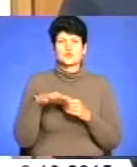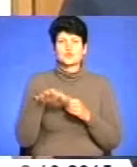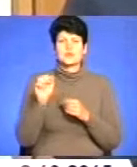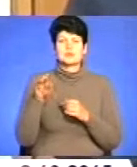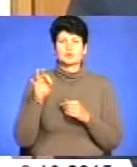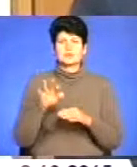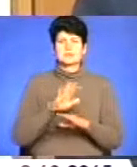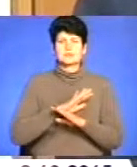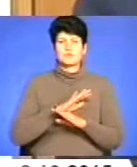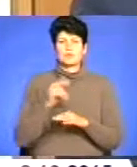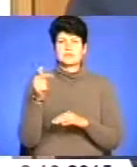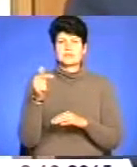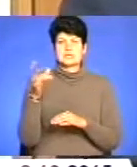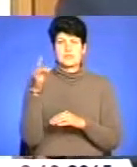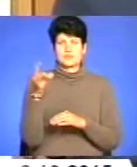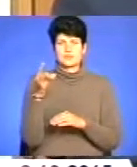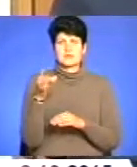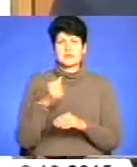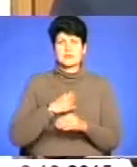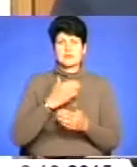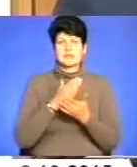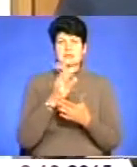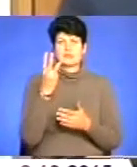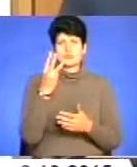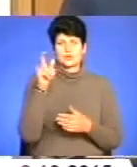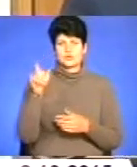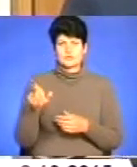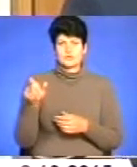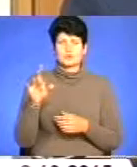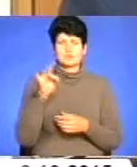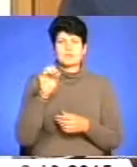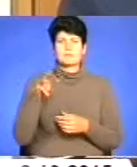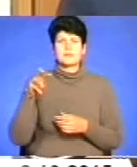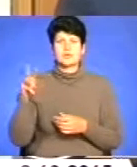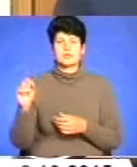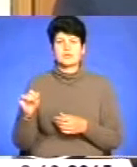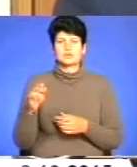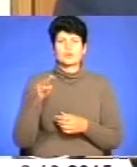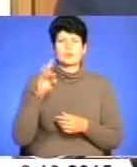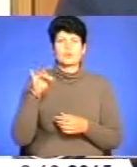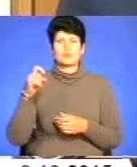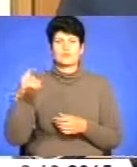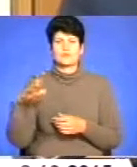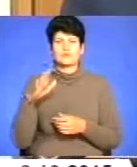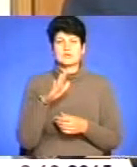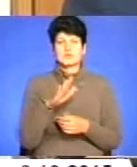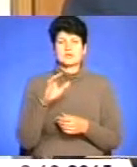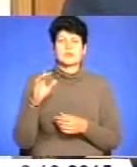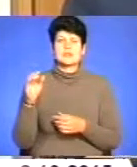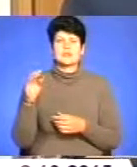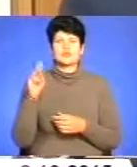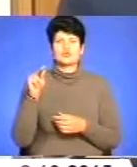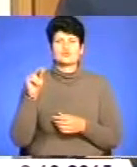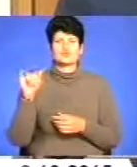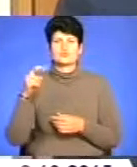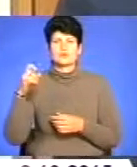загиблих Госятнського району, на жаль, є троє чоловік. Це Руснак Микола з село Верхівці, Трух Володимир з село Жабинці та Чуха з